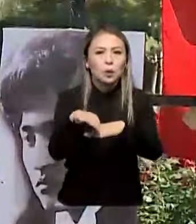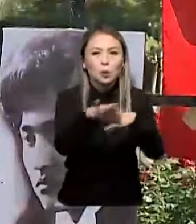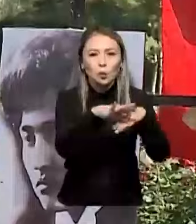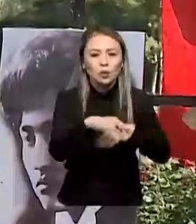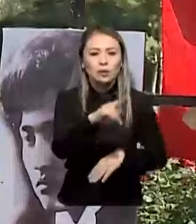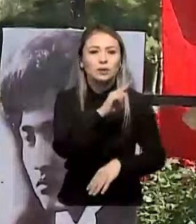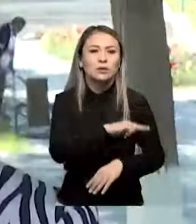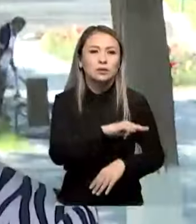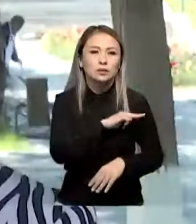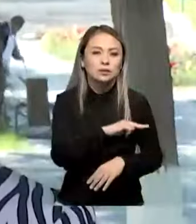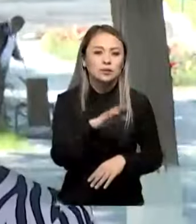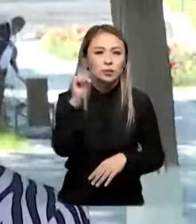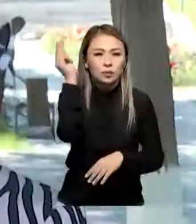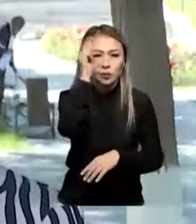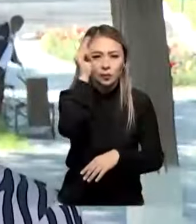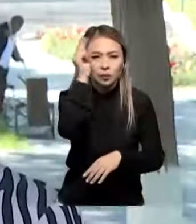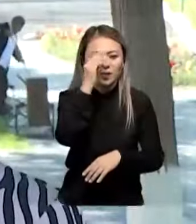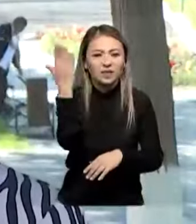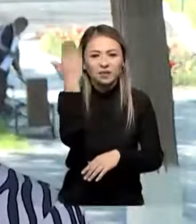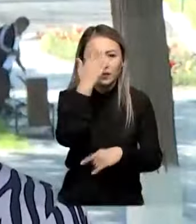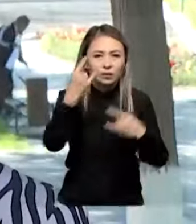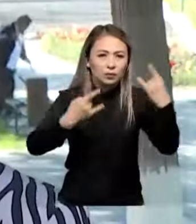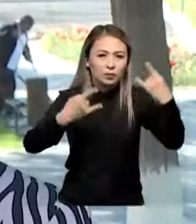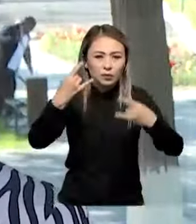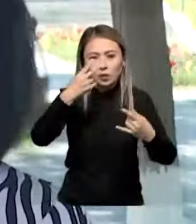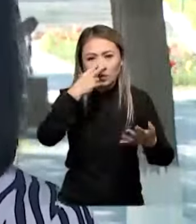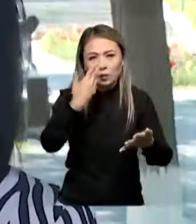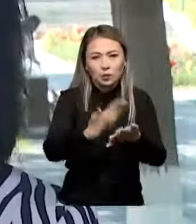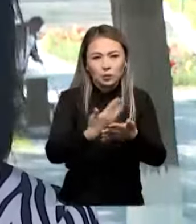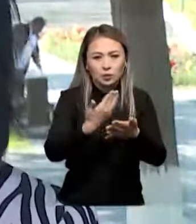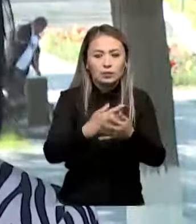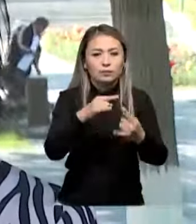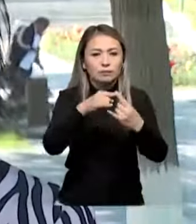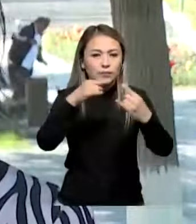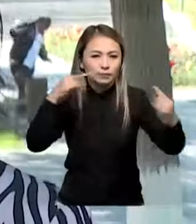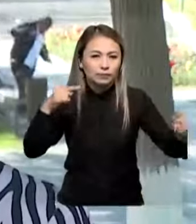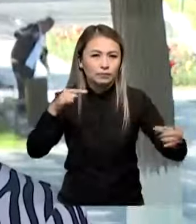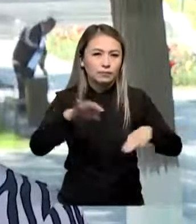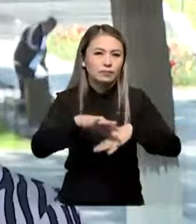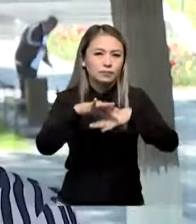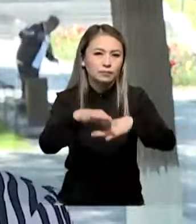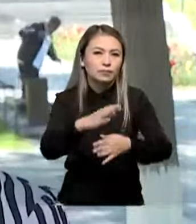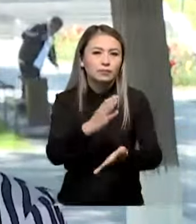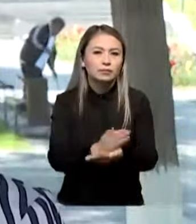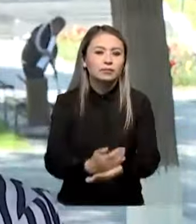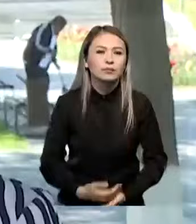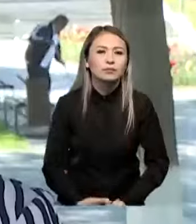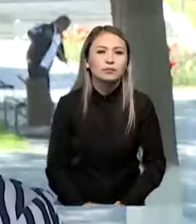сабақтар, фильм көрсету, кезесуілер, дүнгілік стілдер сонда индастриудамыз.